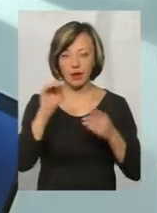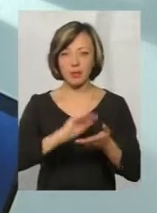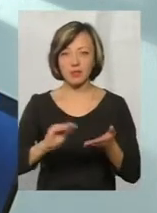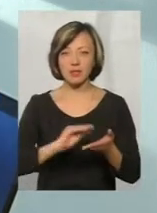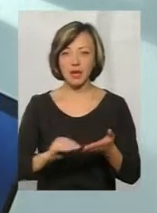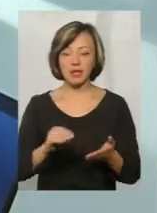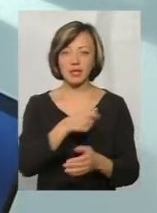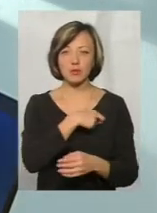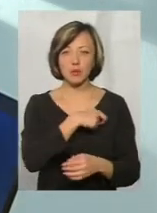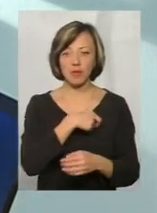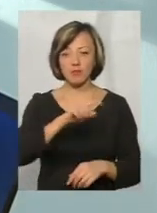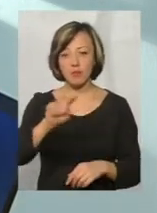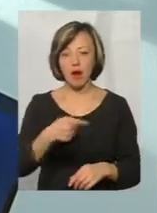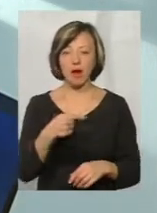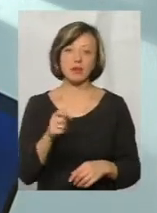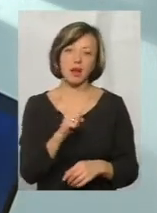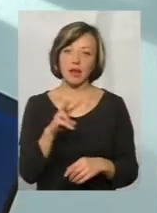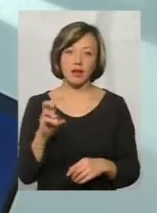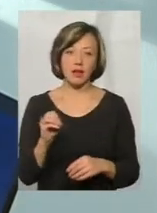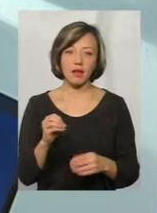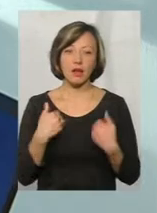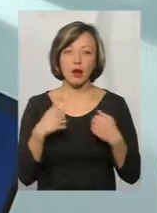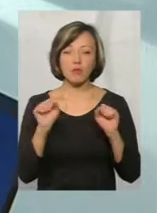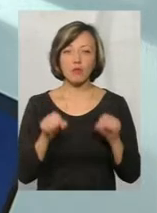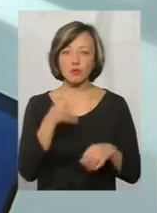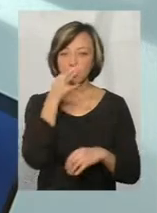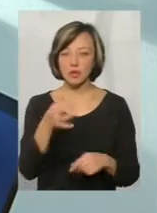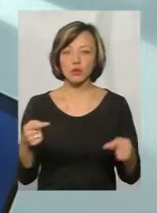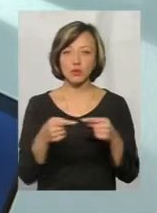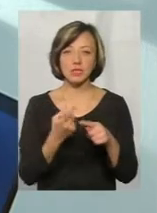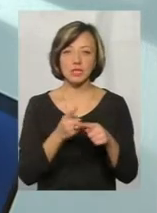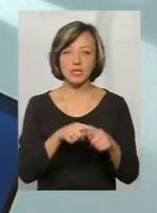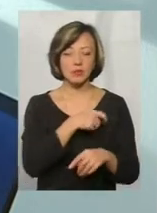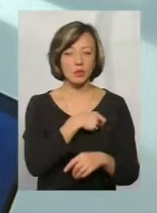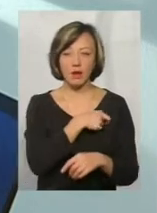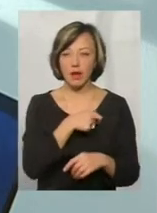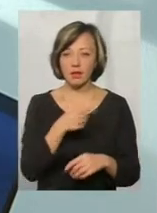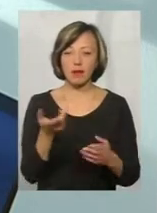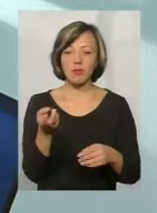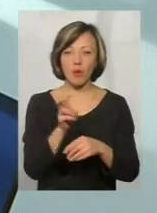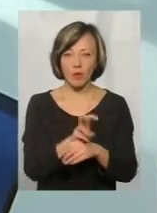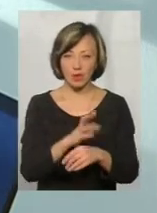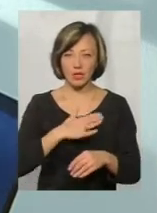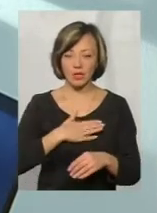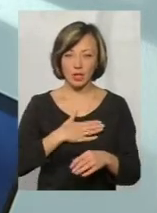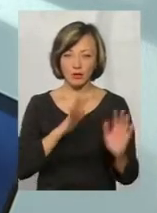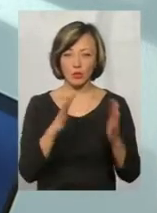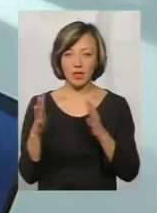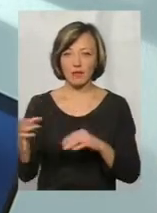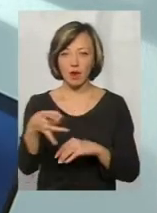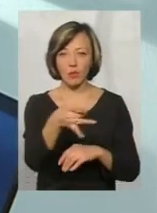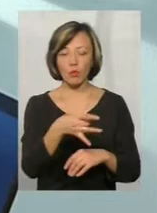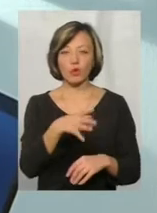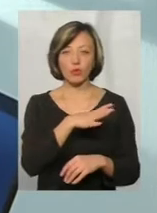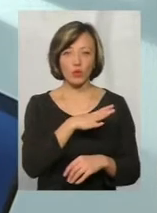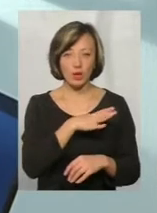депутата-мажоритарника, вимагати від них, але я можу сказати вам точно, що всі депутати-мажоритарники, які приходили на наші події в тих регіонах, де ми